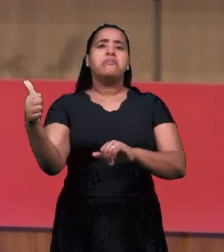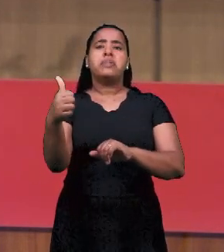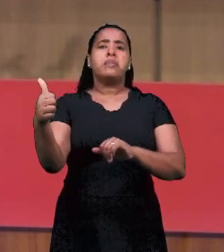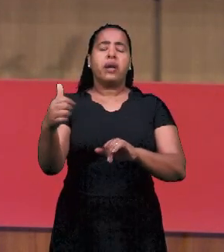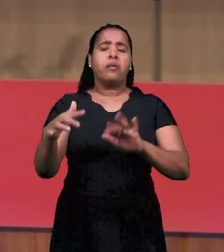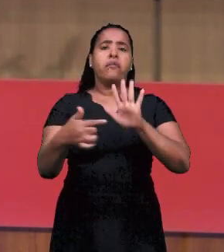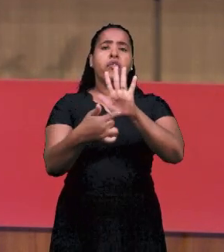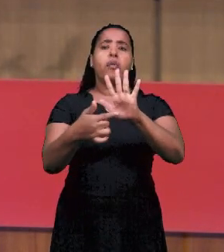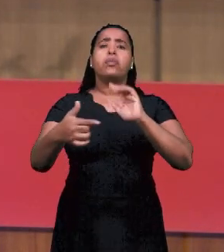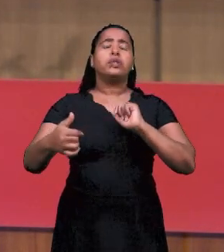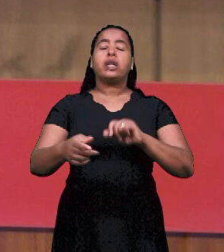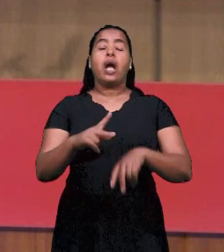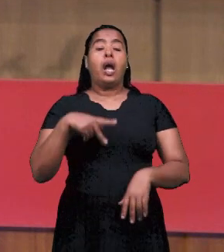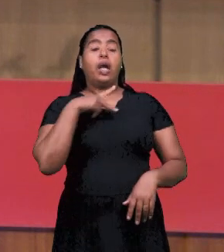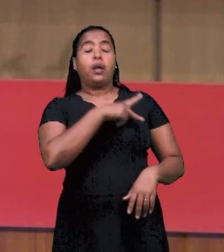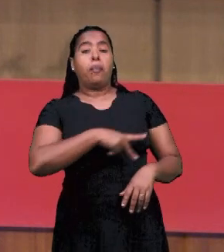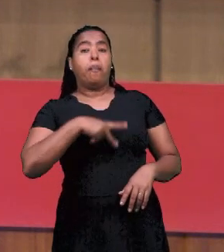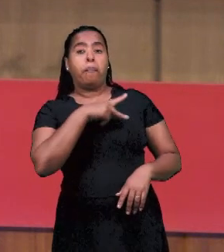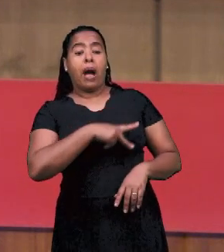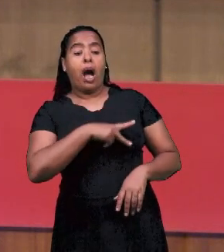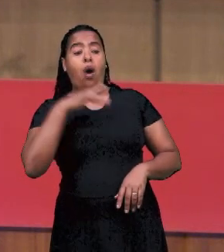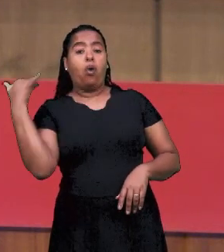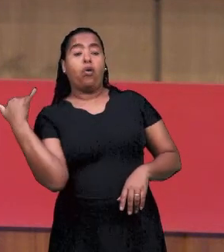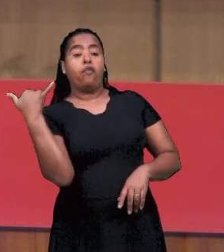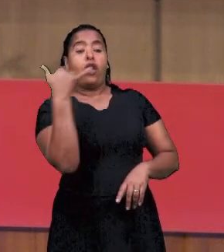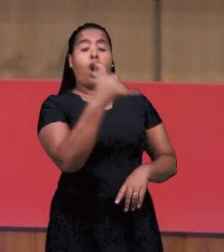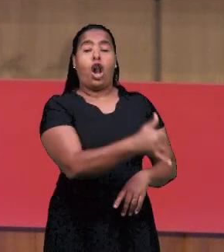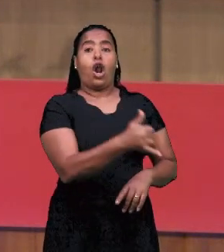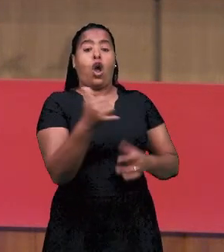будем говорить о служении.